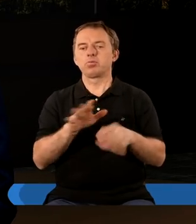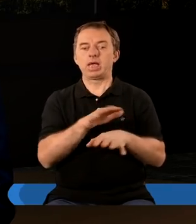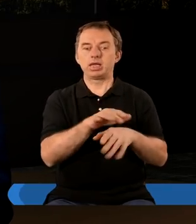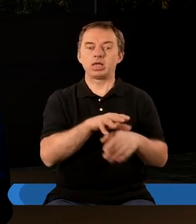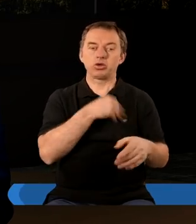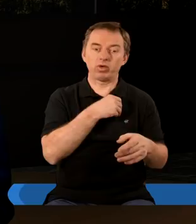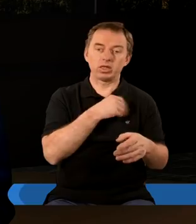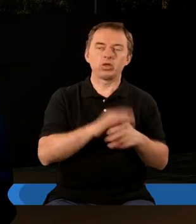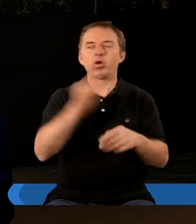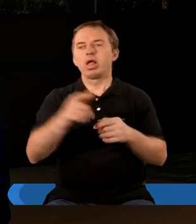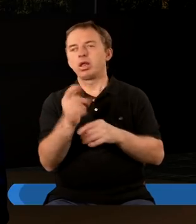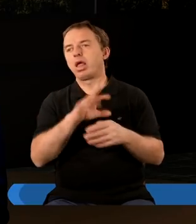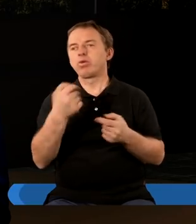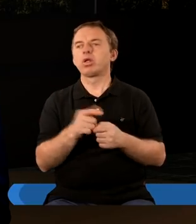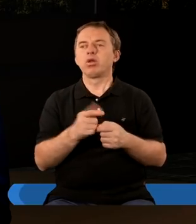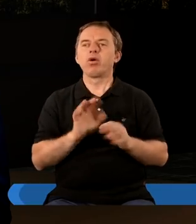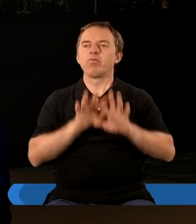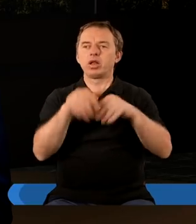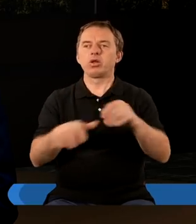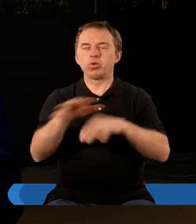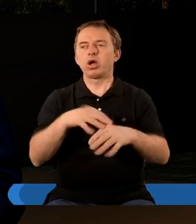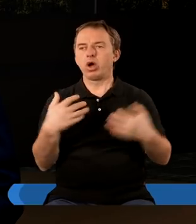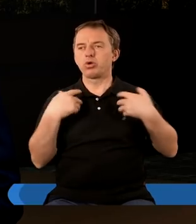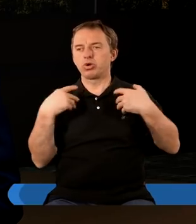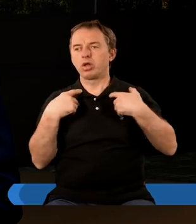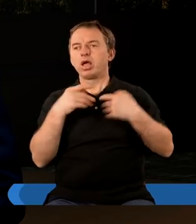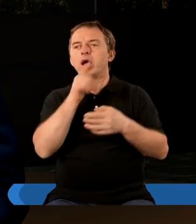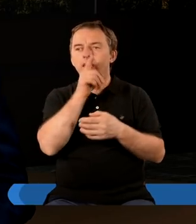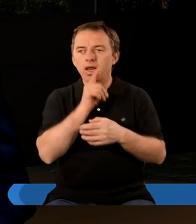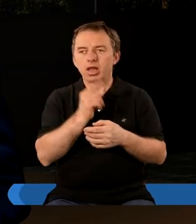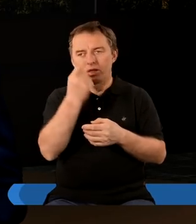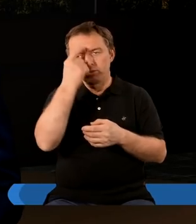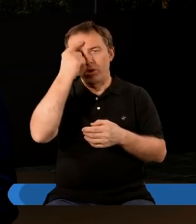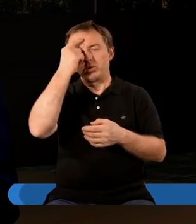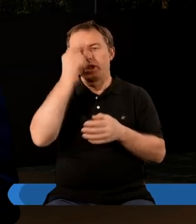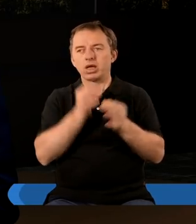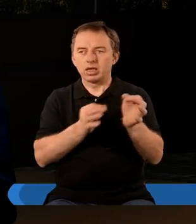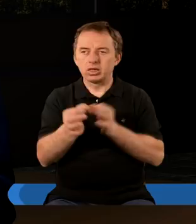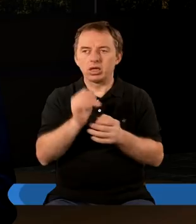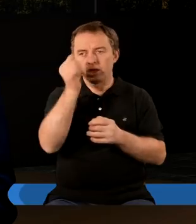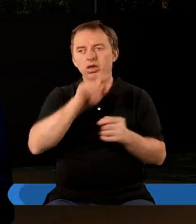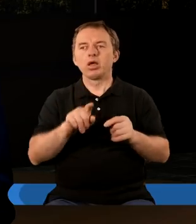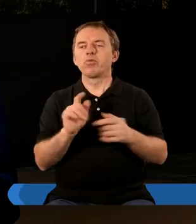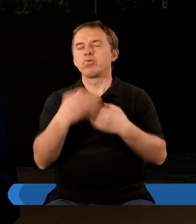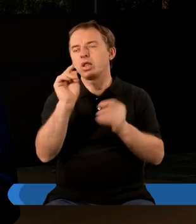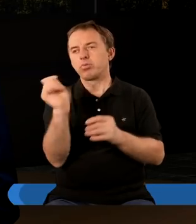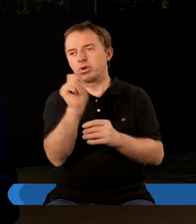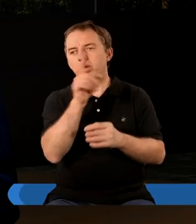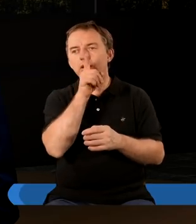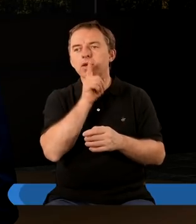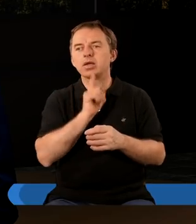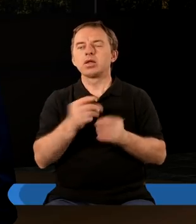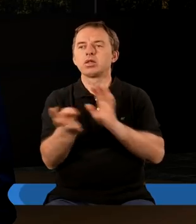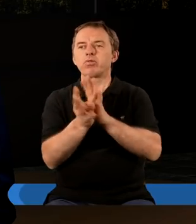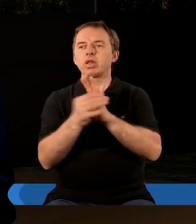najświętszego. I co dzieje się na ziemi? Również wylanie Ducha Świętego, ożywienie religijne, które też wspominamy, nawet w historii jest nazywane wielkim przebudzeniem religijnym